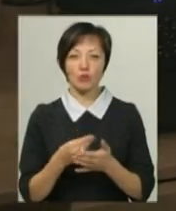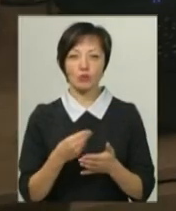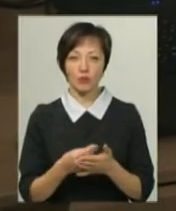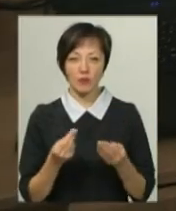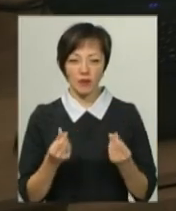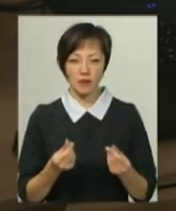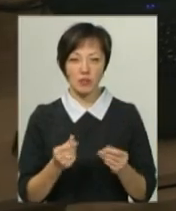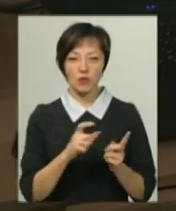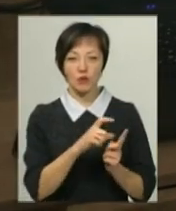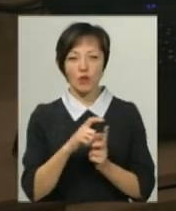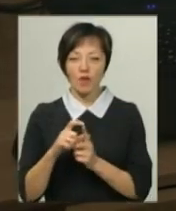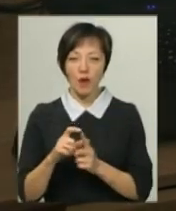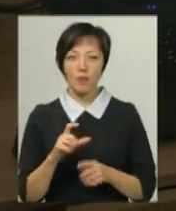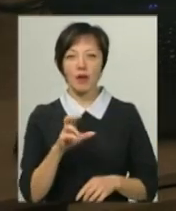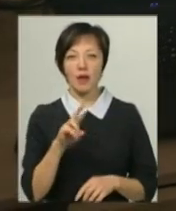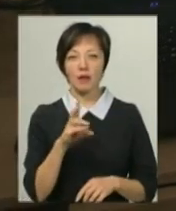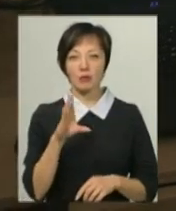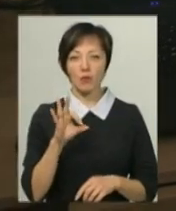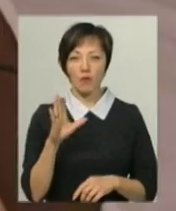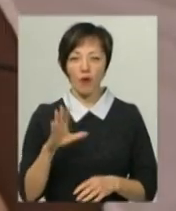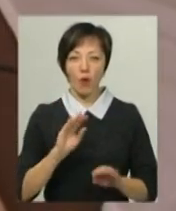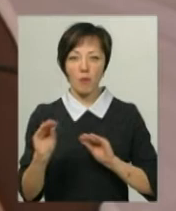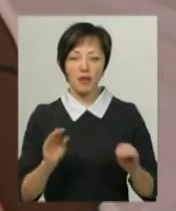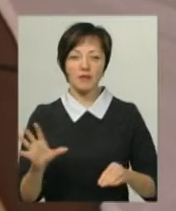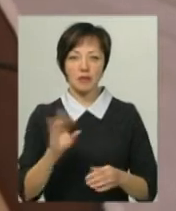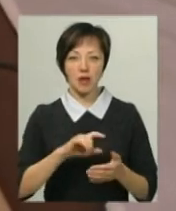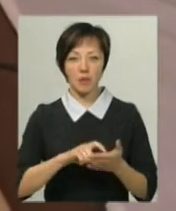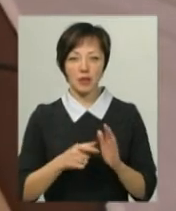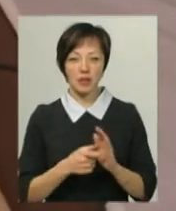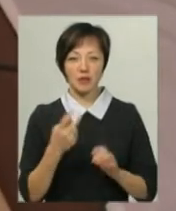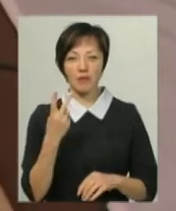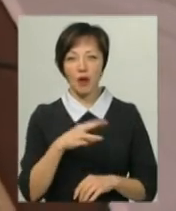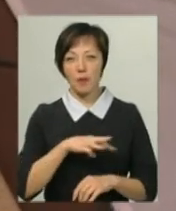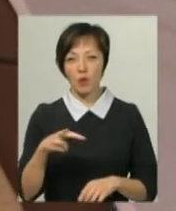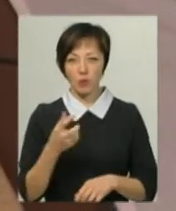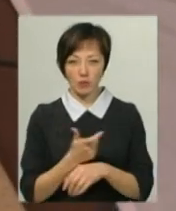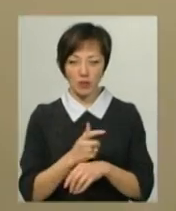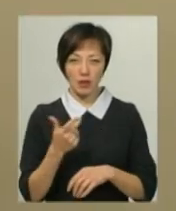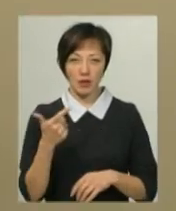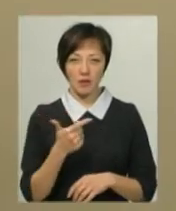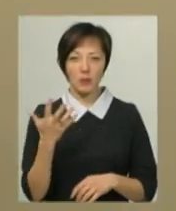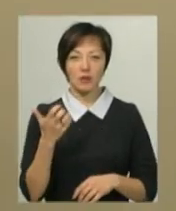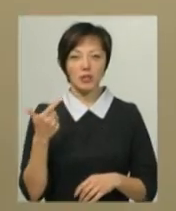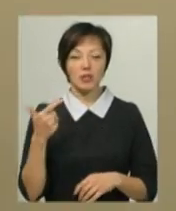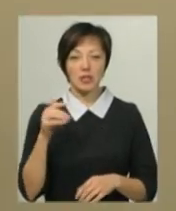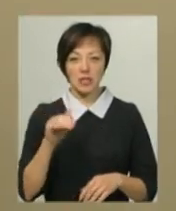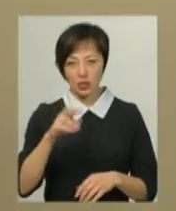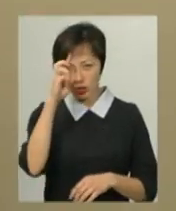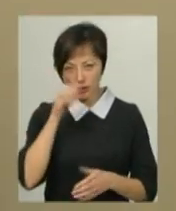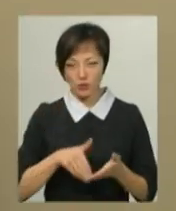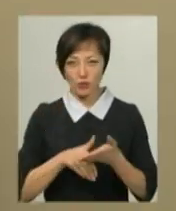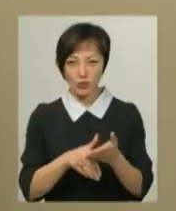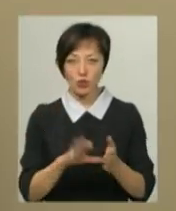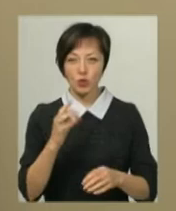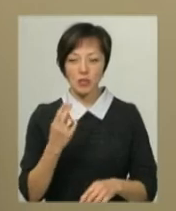вартості. За словами Віктора Яськова, обладнання всіх кабінетів коштувало понад 2 мільйони гривень, 500 тисяч грошей державної субвенції на